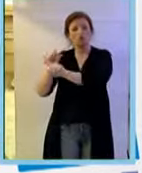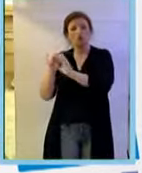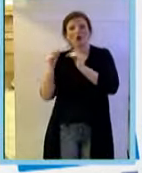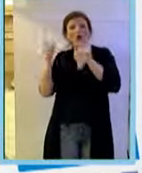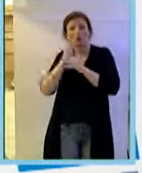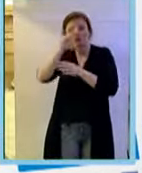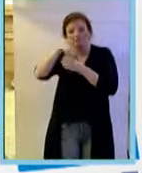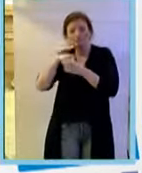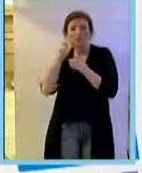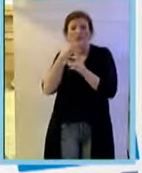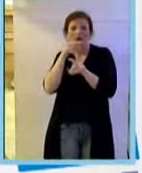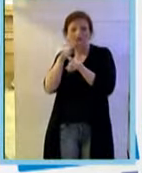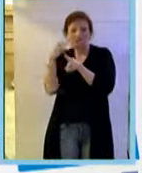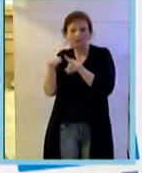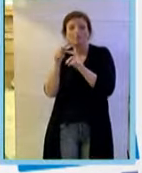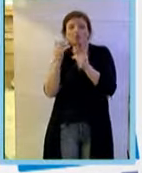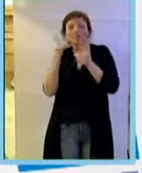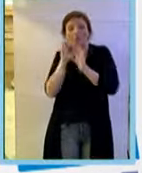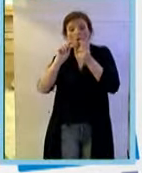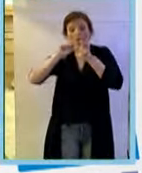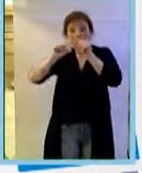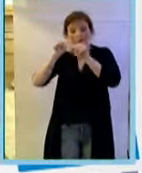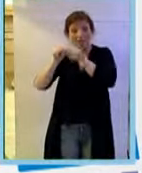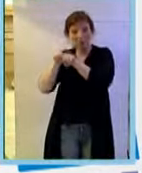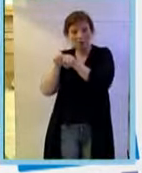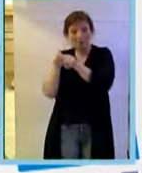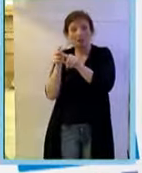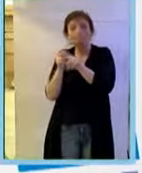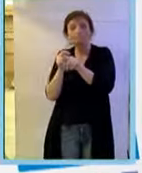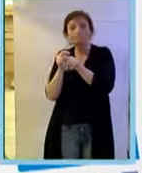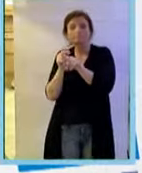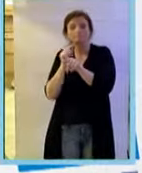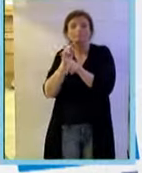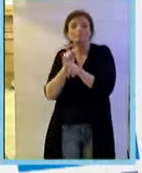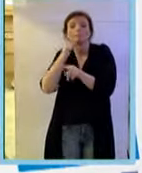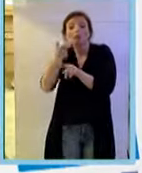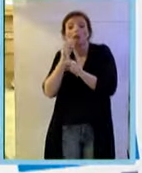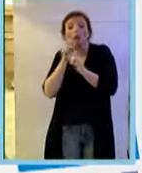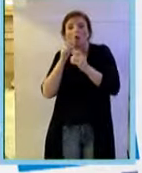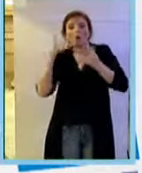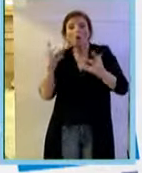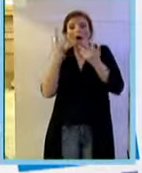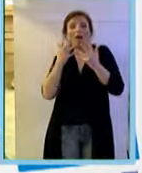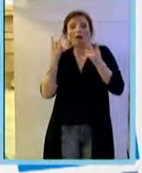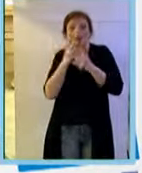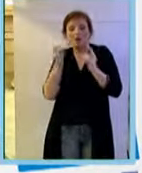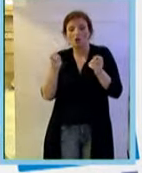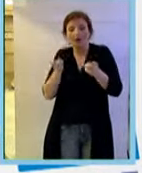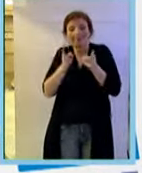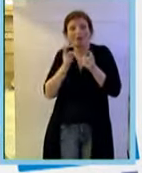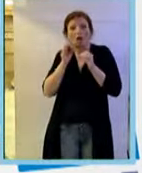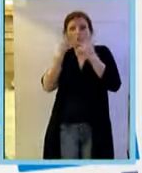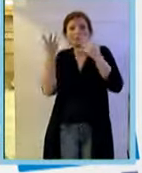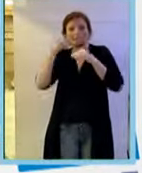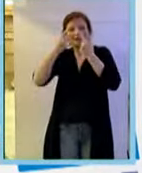Bevacizium queste mutazioni hanno portato qualcosa al di sopra dell'antiporco originale abbiamo pensato di